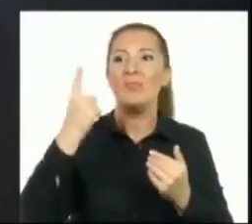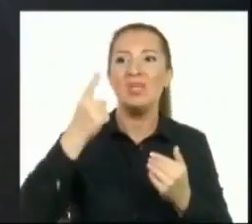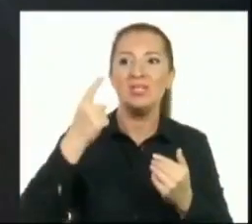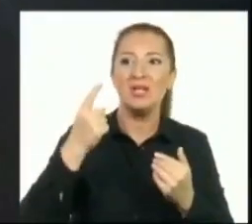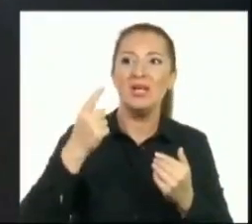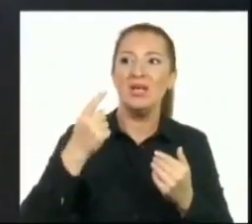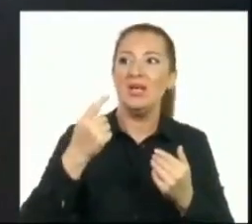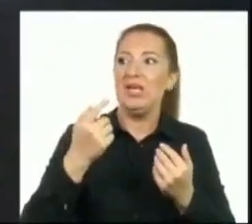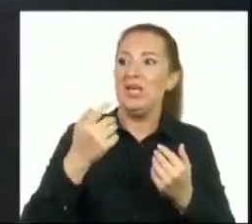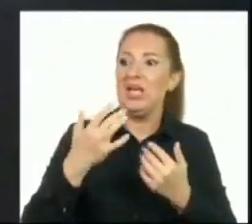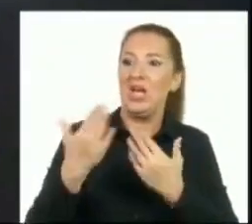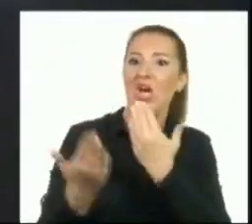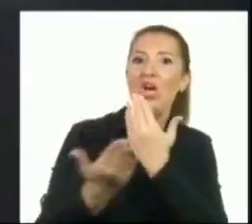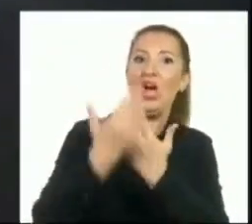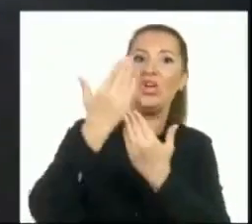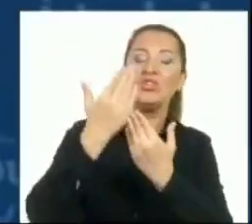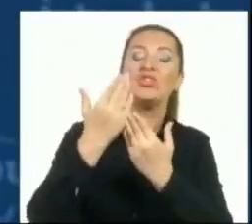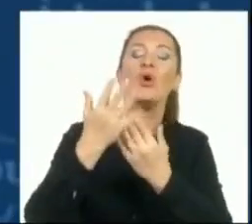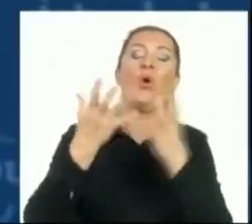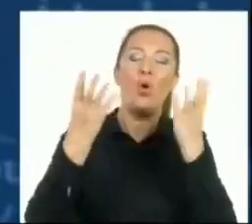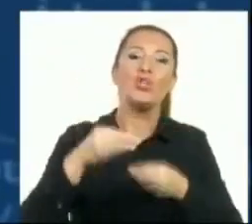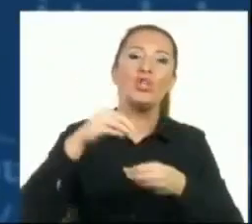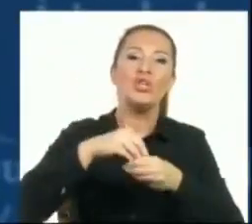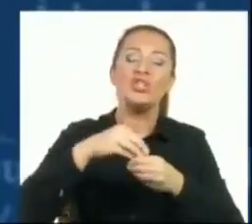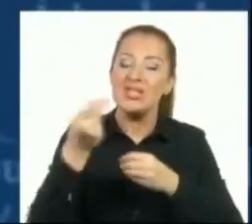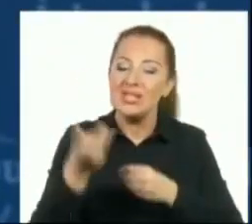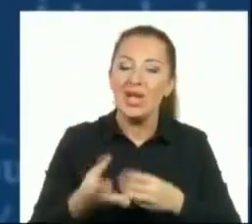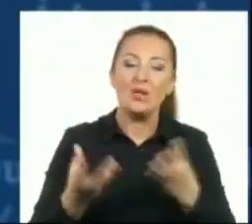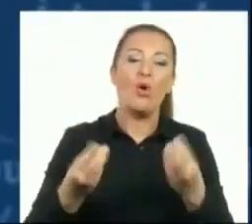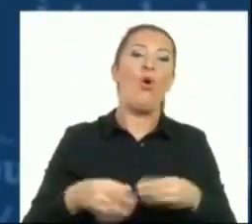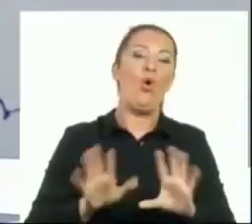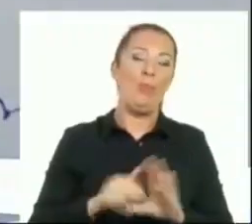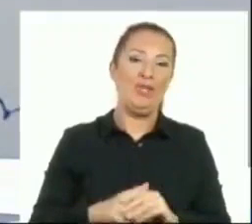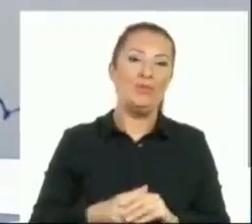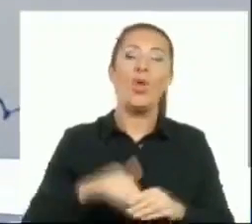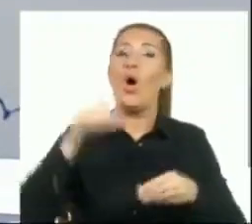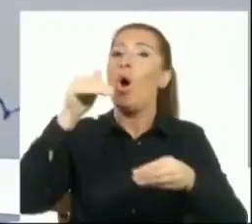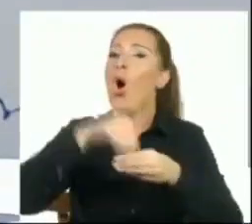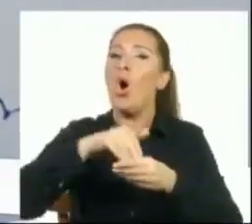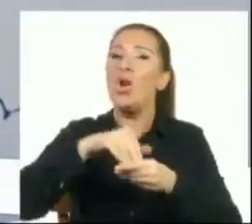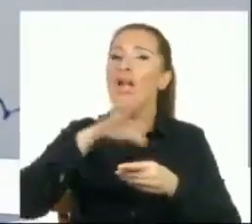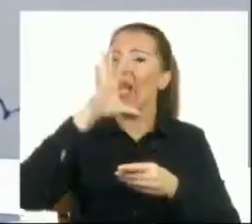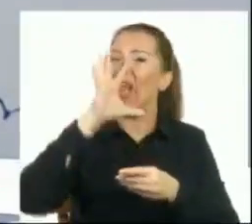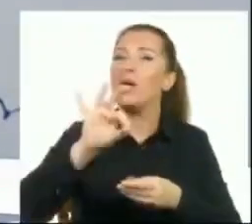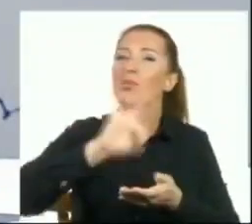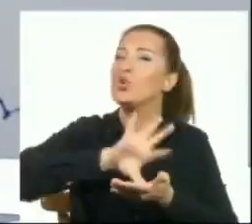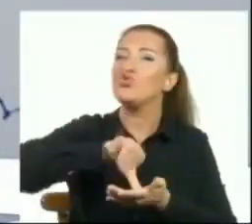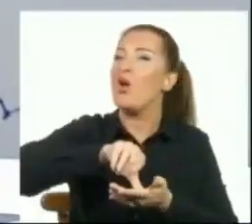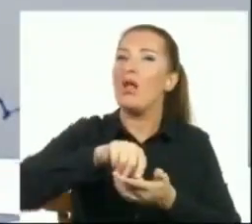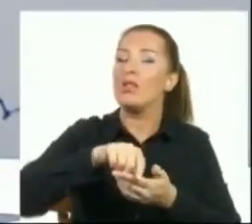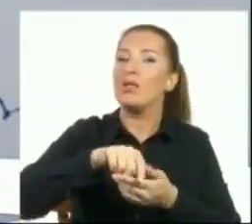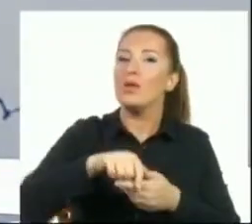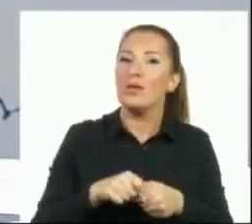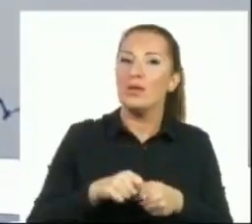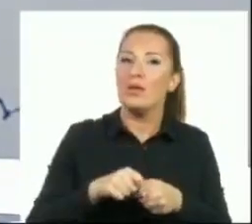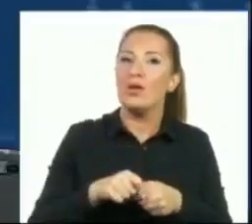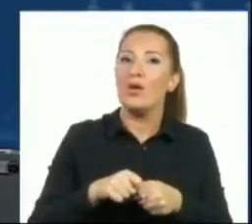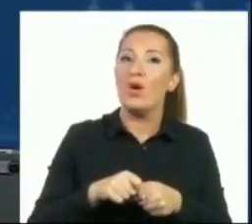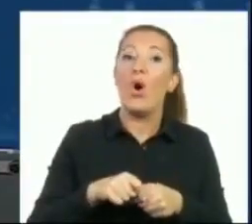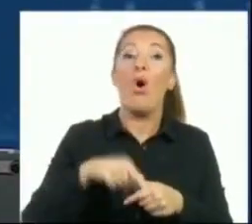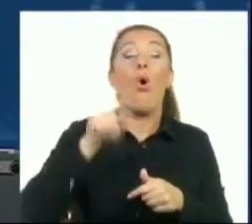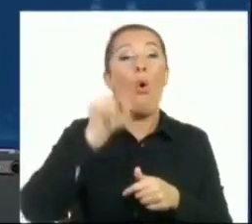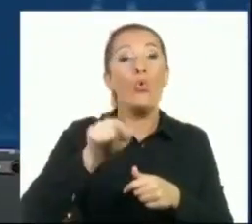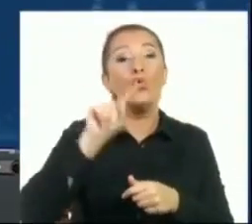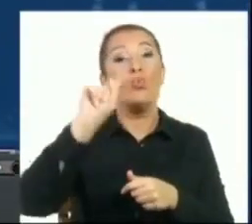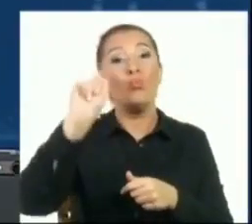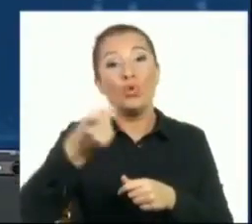karşılaştığımız için saydıramadık. Oyları kim çaldı sorusu? Siz bunu söyledikten sonra bilme geldi. Onu bulacak